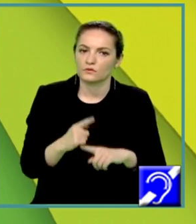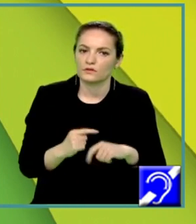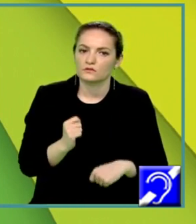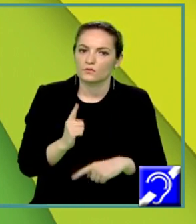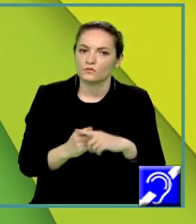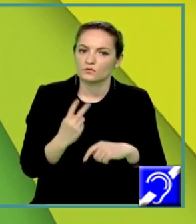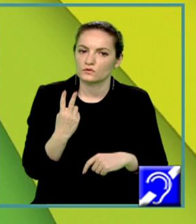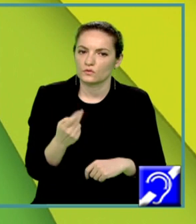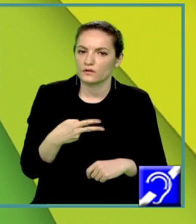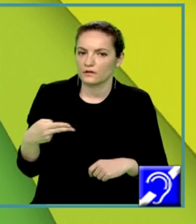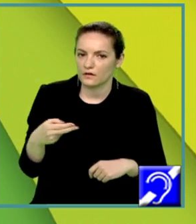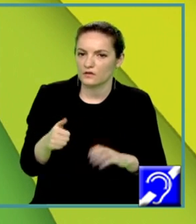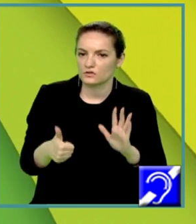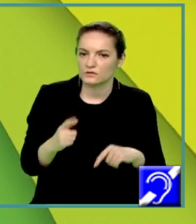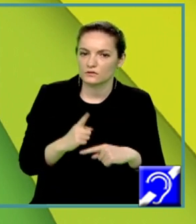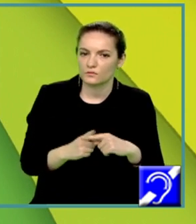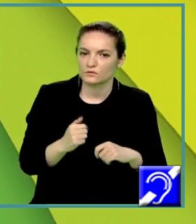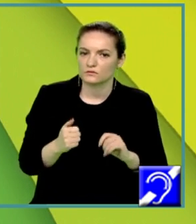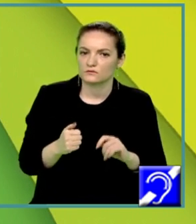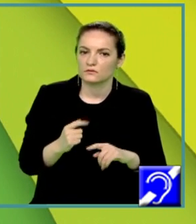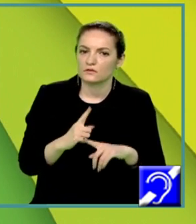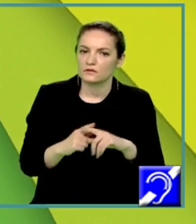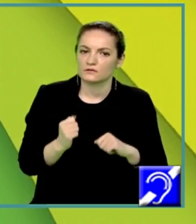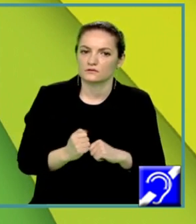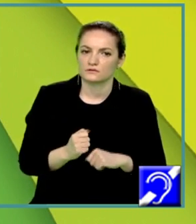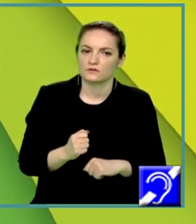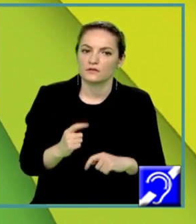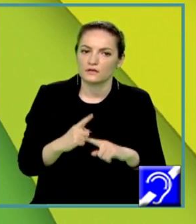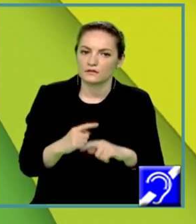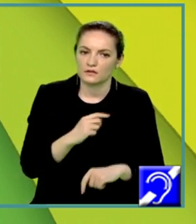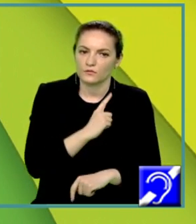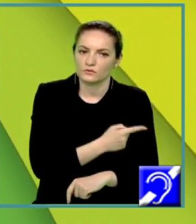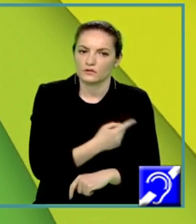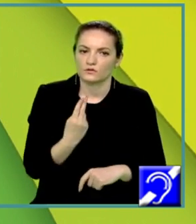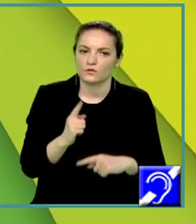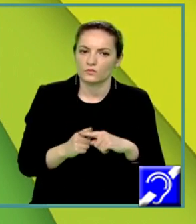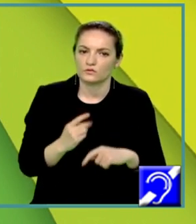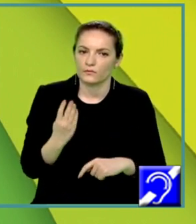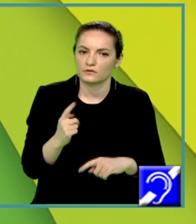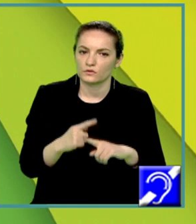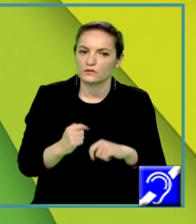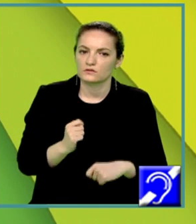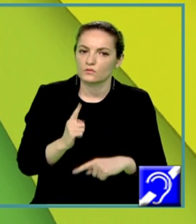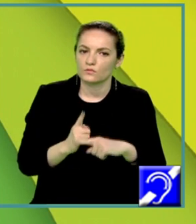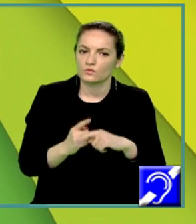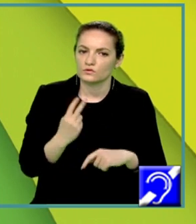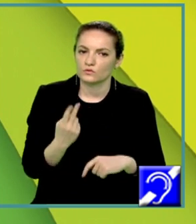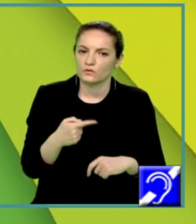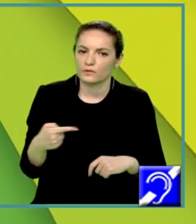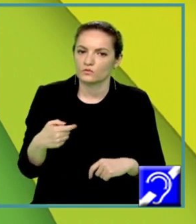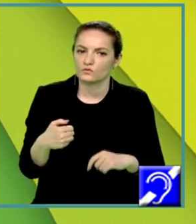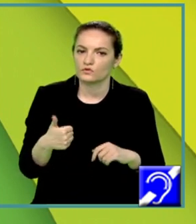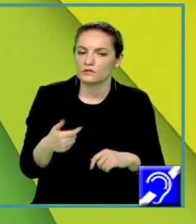x. Deci x pătrat plus 4x plus 2 minus 6 minus x va fi egal cu 0.